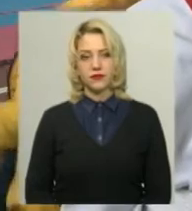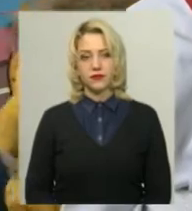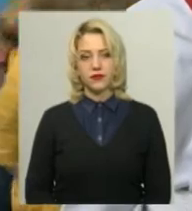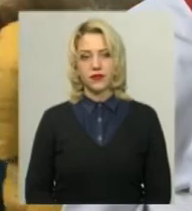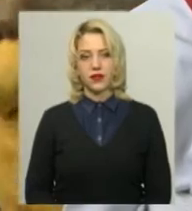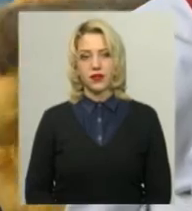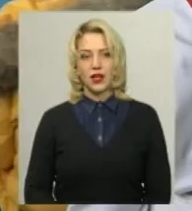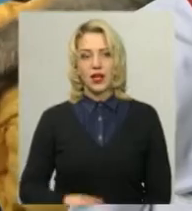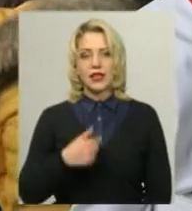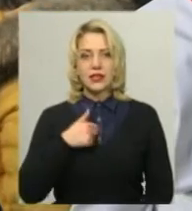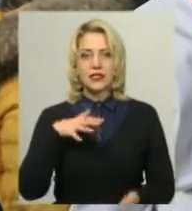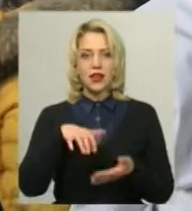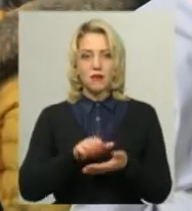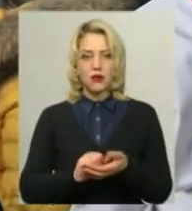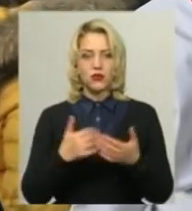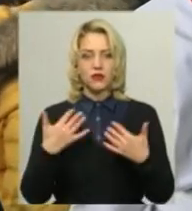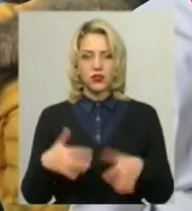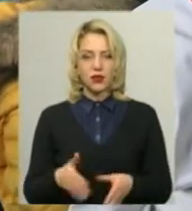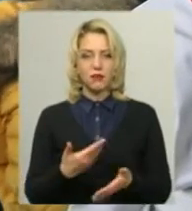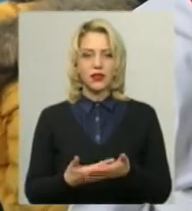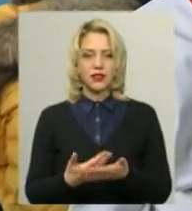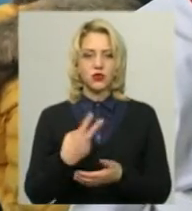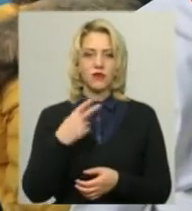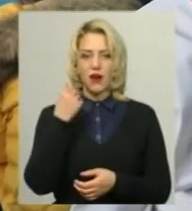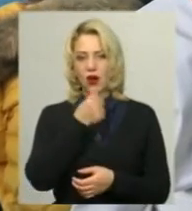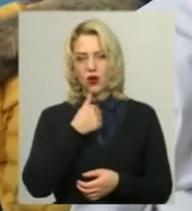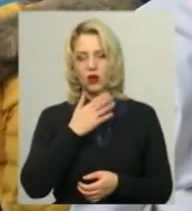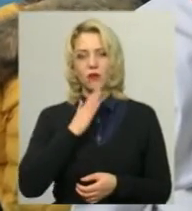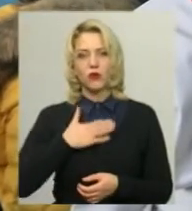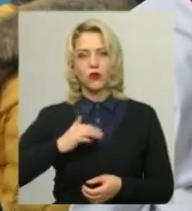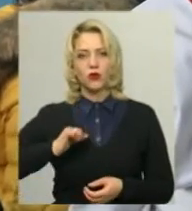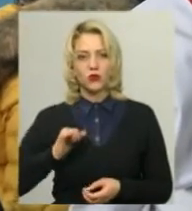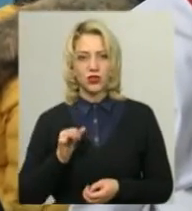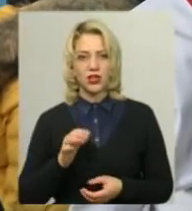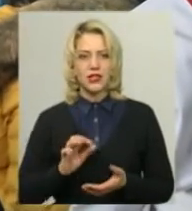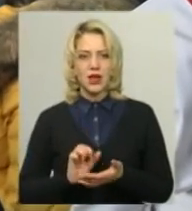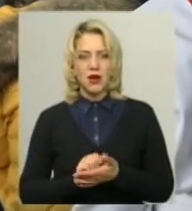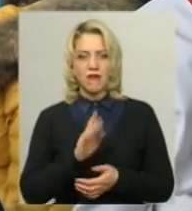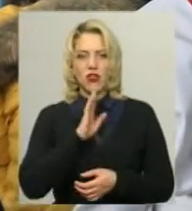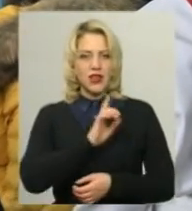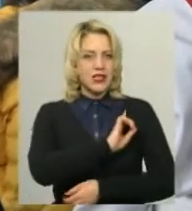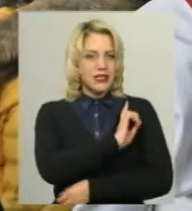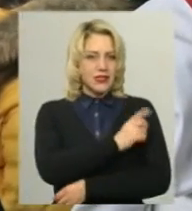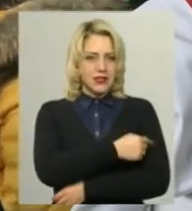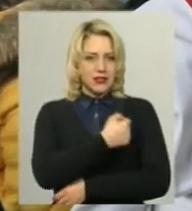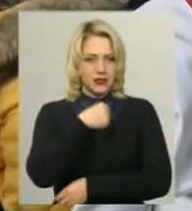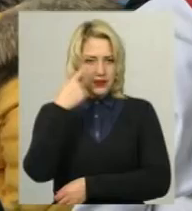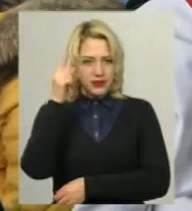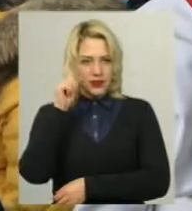Я займаюся вже близько два роки, а подружка, вона дуже сильно, я знаю,